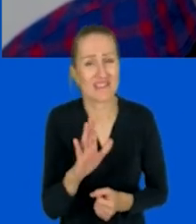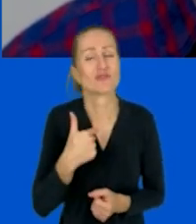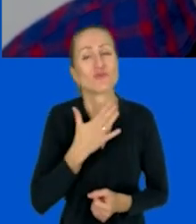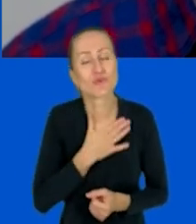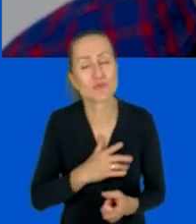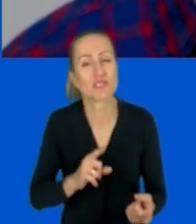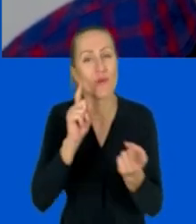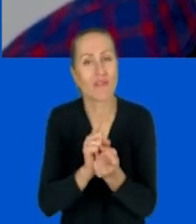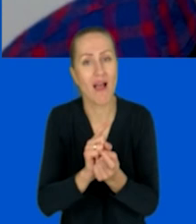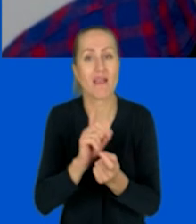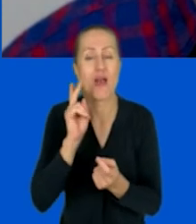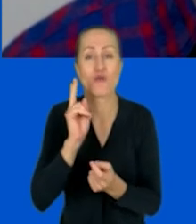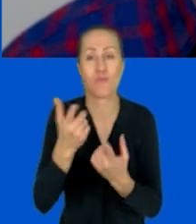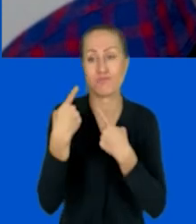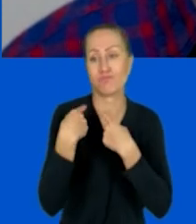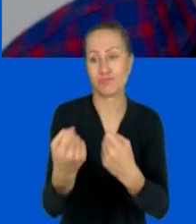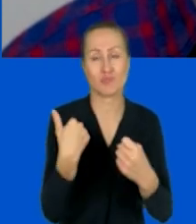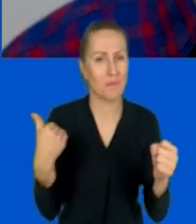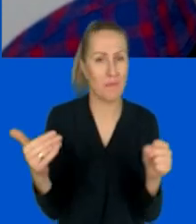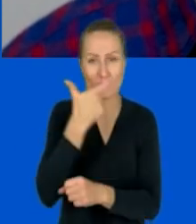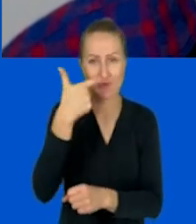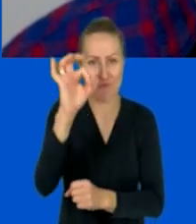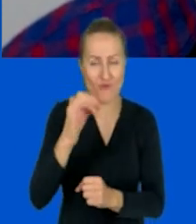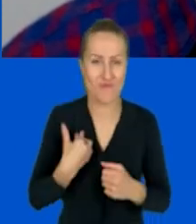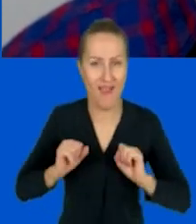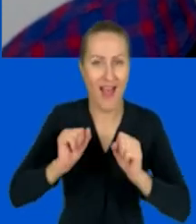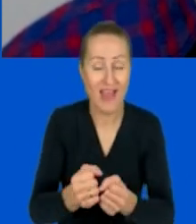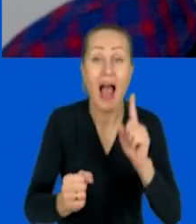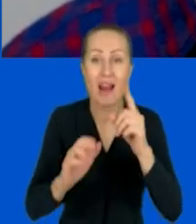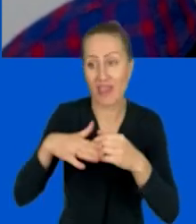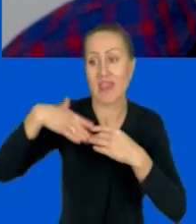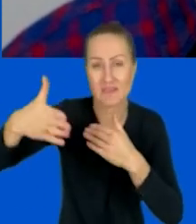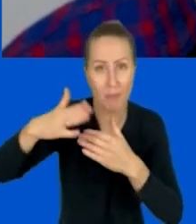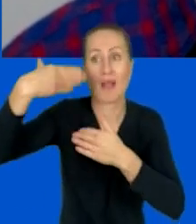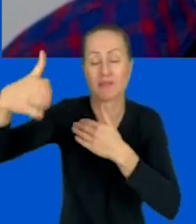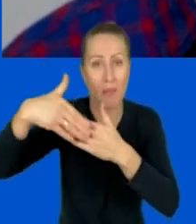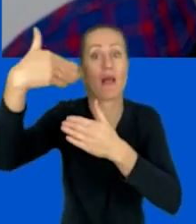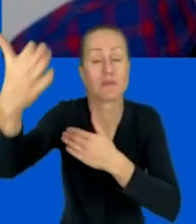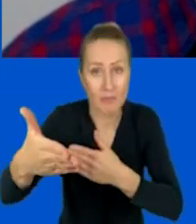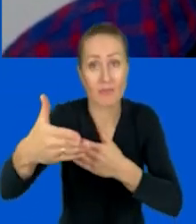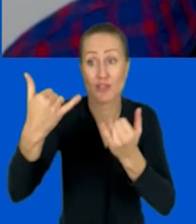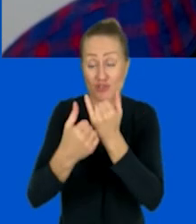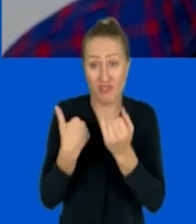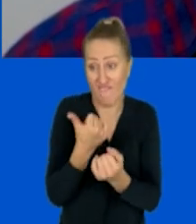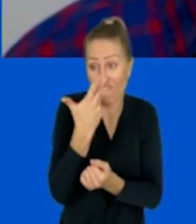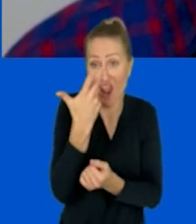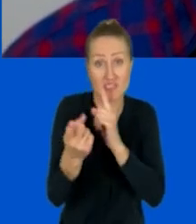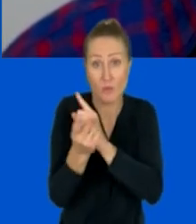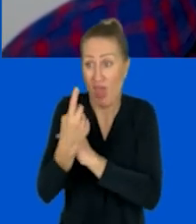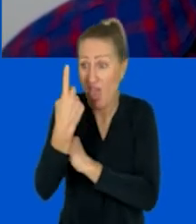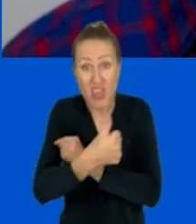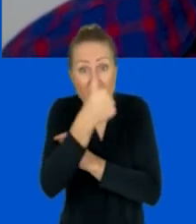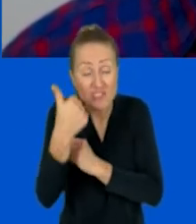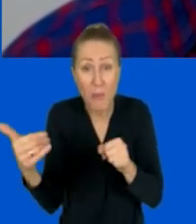spotkanie, podczas którego jestem 100% zaangażowana, ale to oznacza, że na następnym i następnym i następnym tego samego dnia będę już mniej